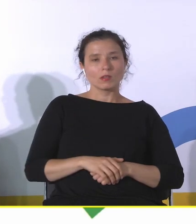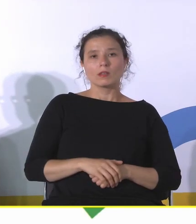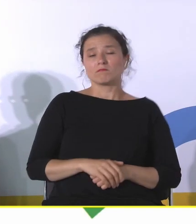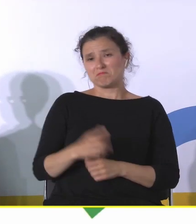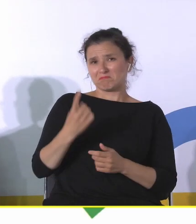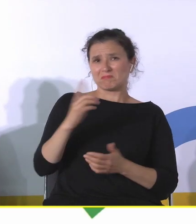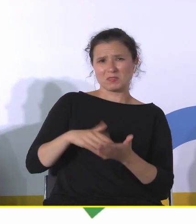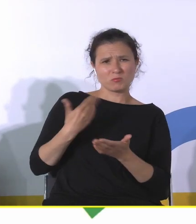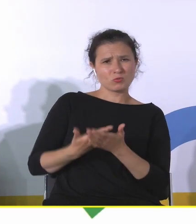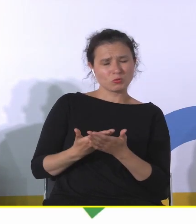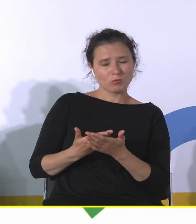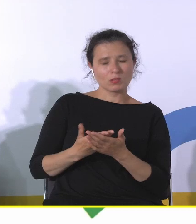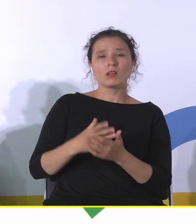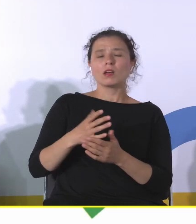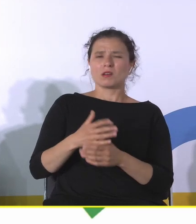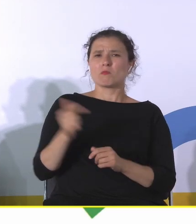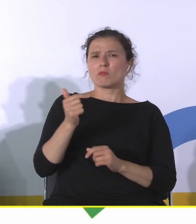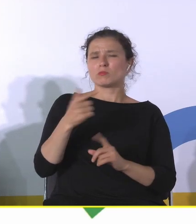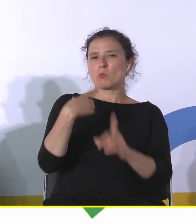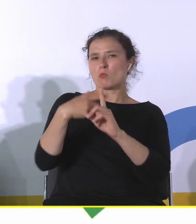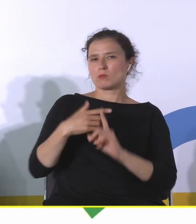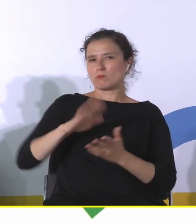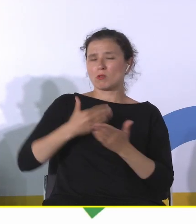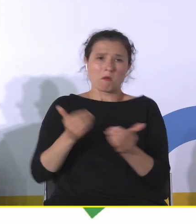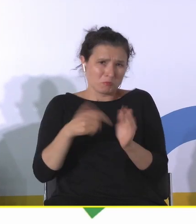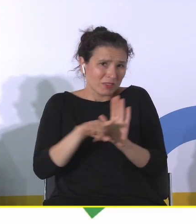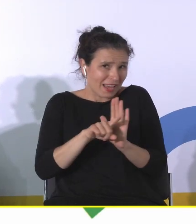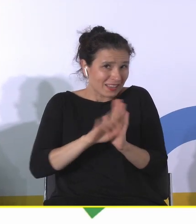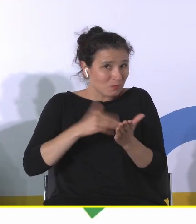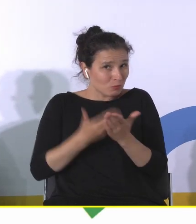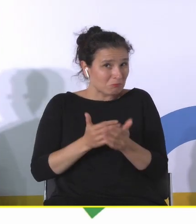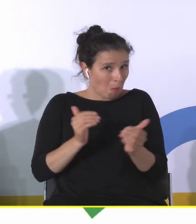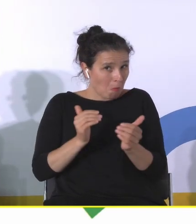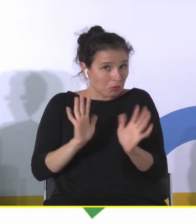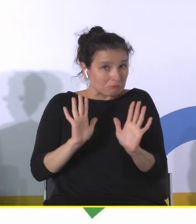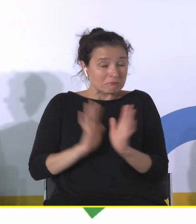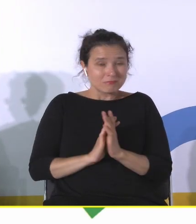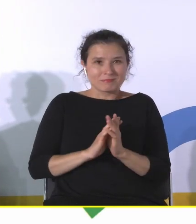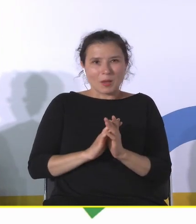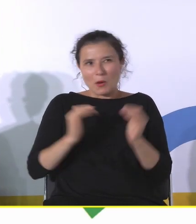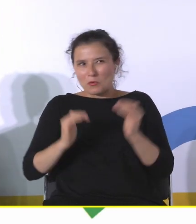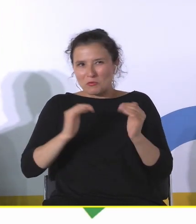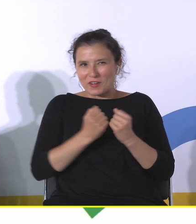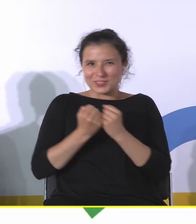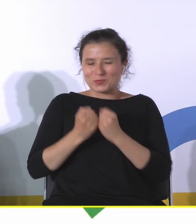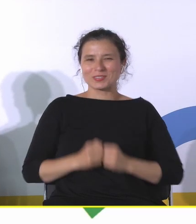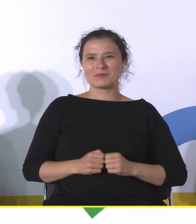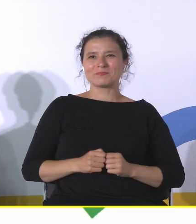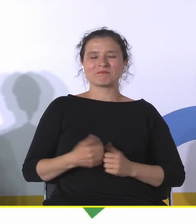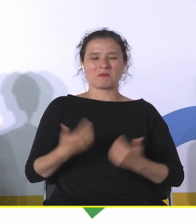pozytywne, tak? Może być jakiś negatywny? Dla równowagi. Jako konserwator